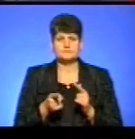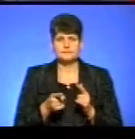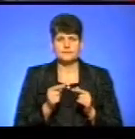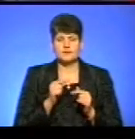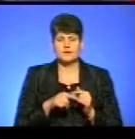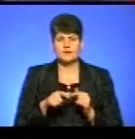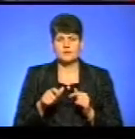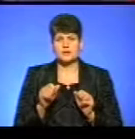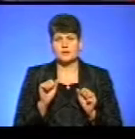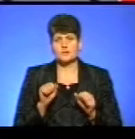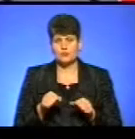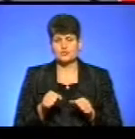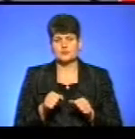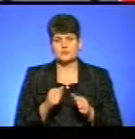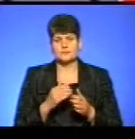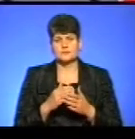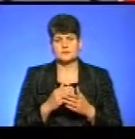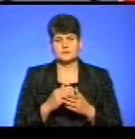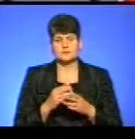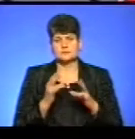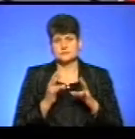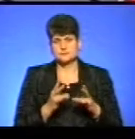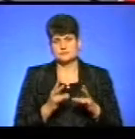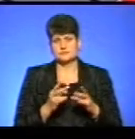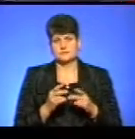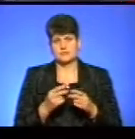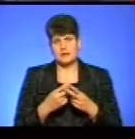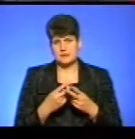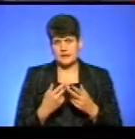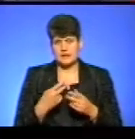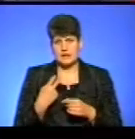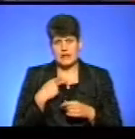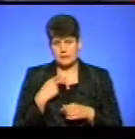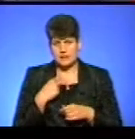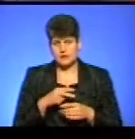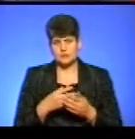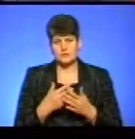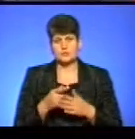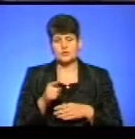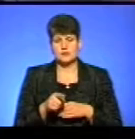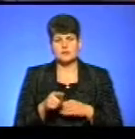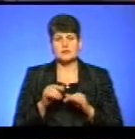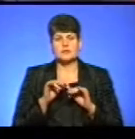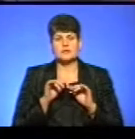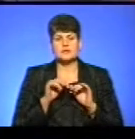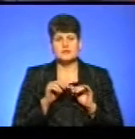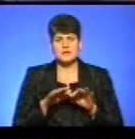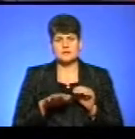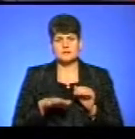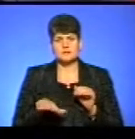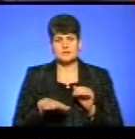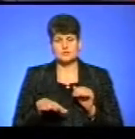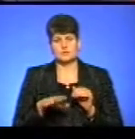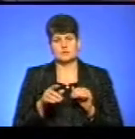громадян, які можуть нести загрозу, наприклад, кримінальну, тому що їхня діяльність на теренах тих чи інших країн вже про це свідчила.